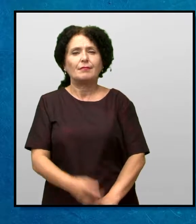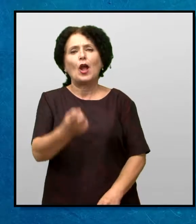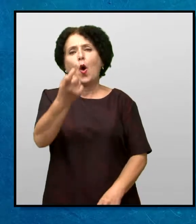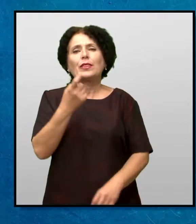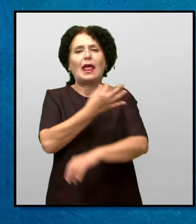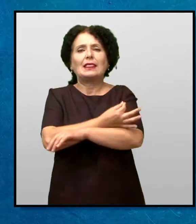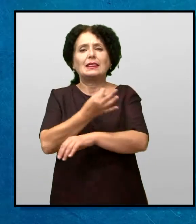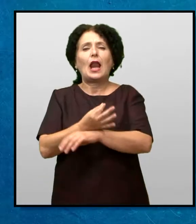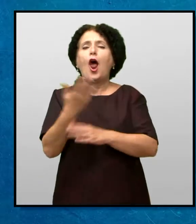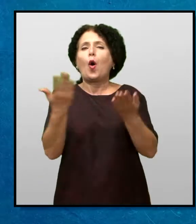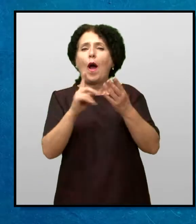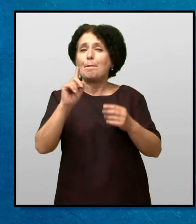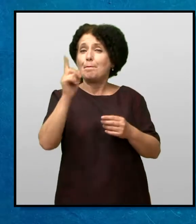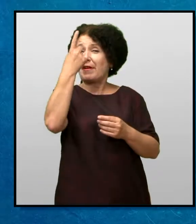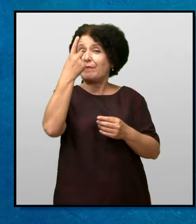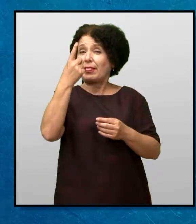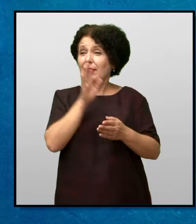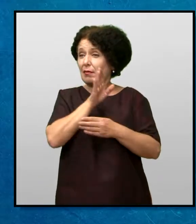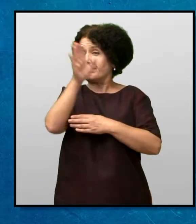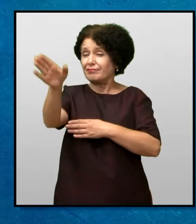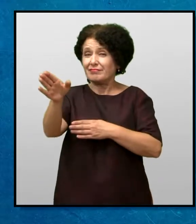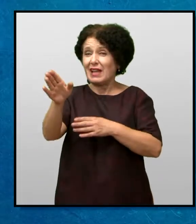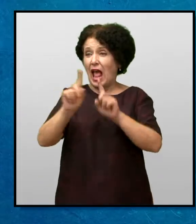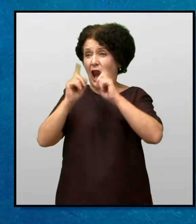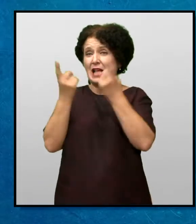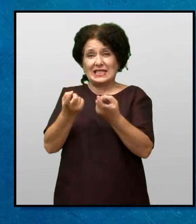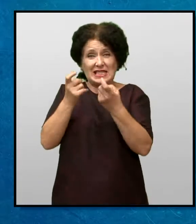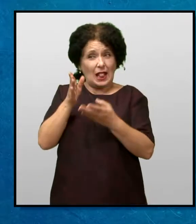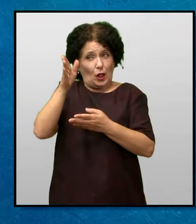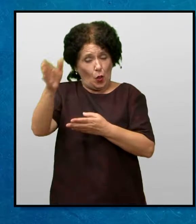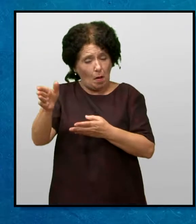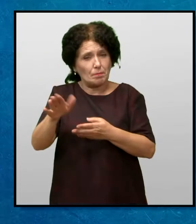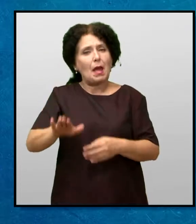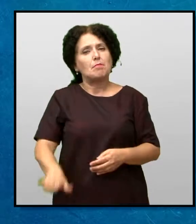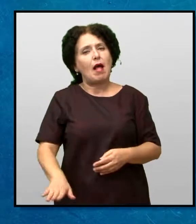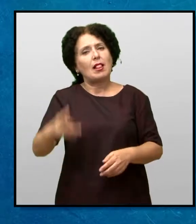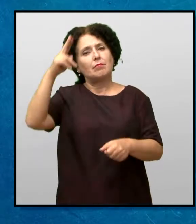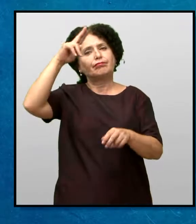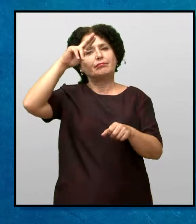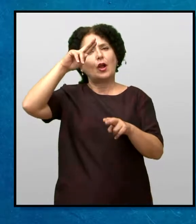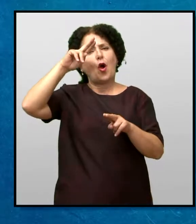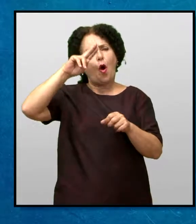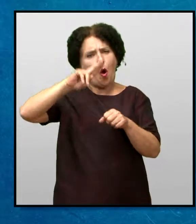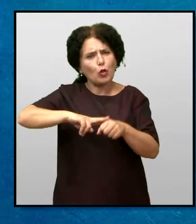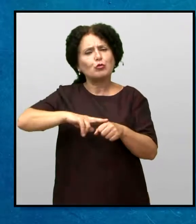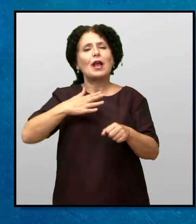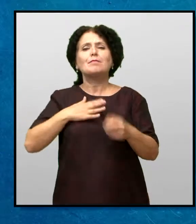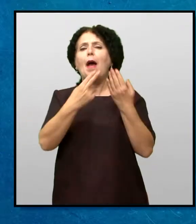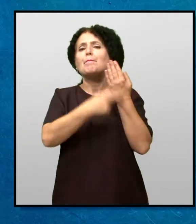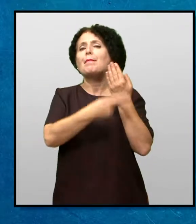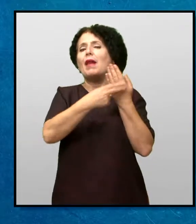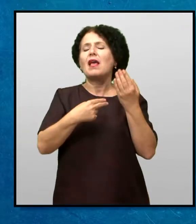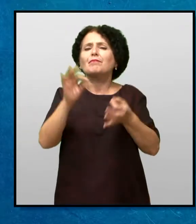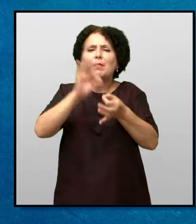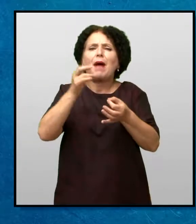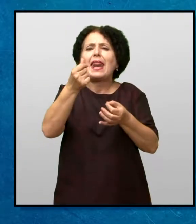Од денот кога прв пат ја посети фармата на семејството Еванс Мери реши да има своја библија И